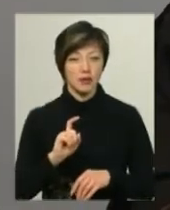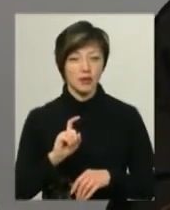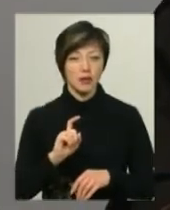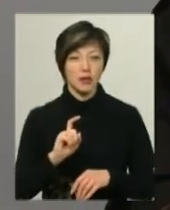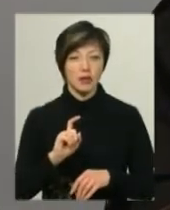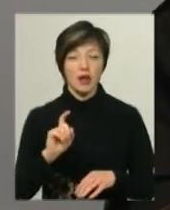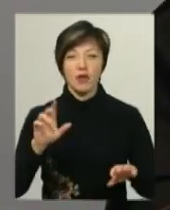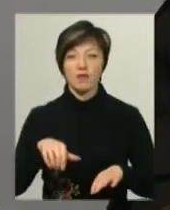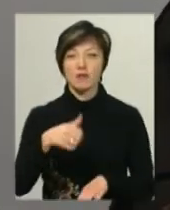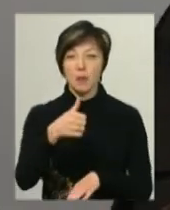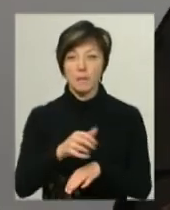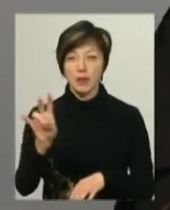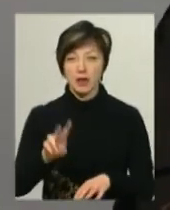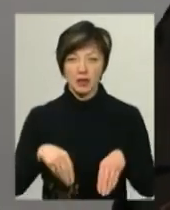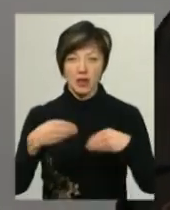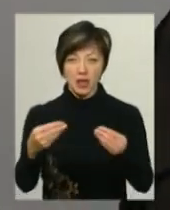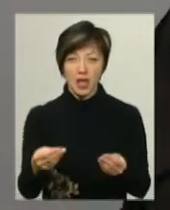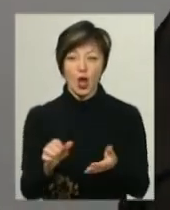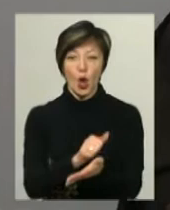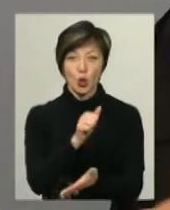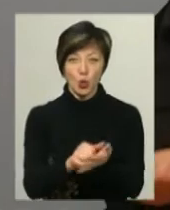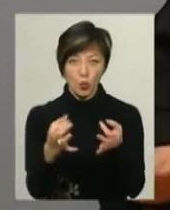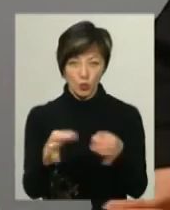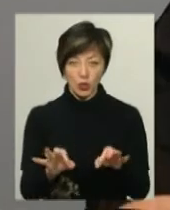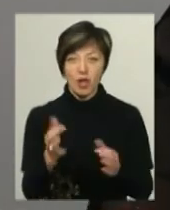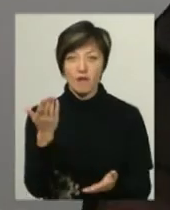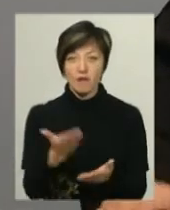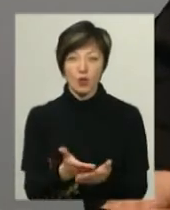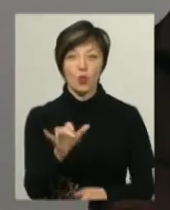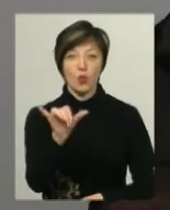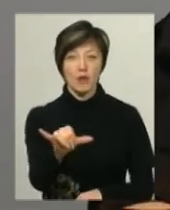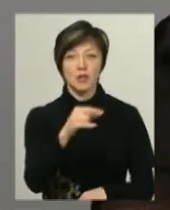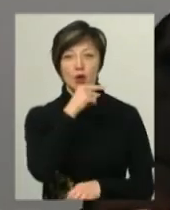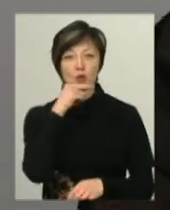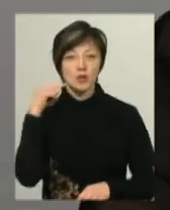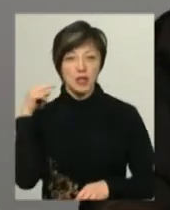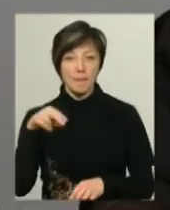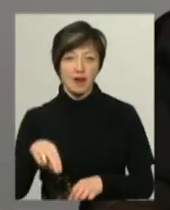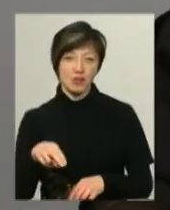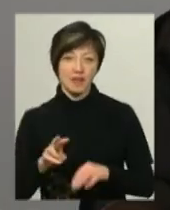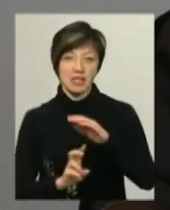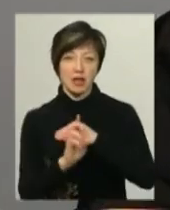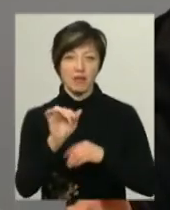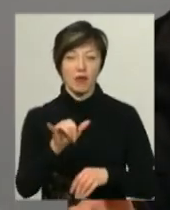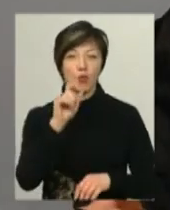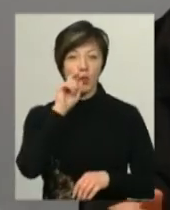Вселенський патріарх надає Томос. І ось у вас російська православна церква в Україні.